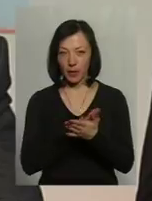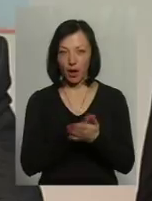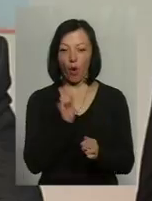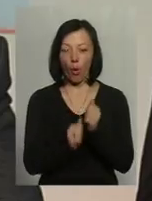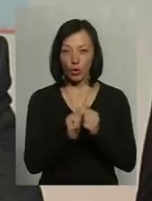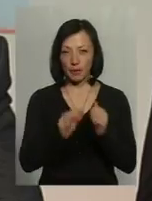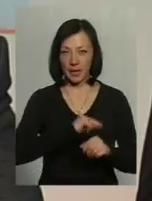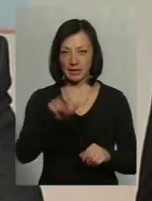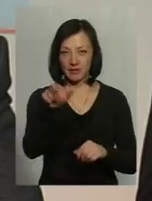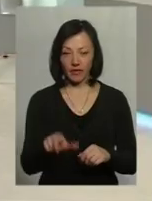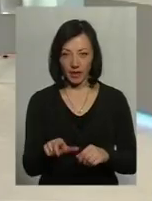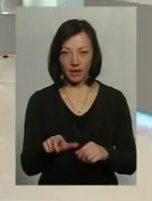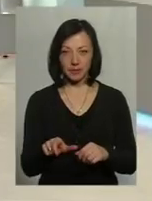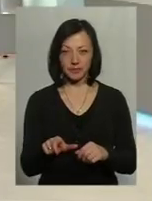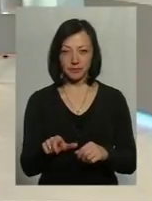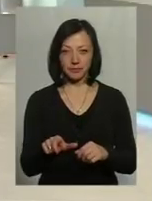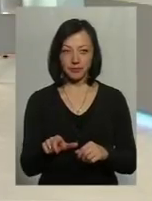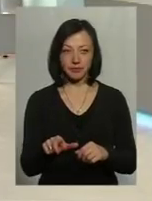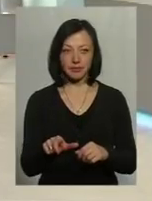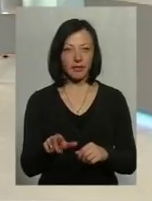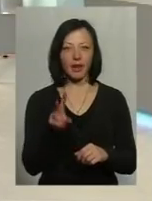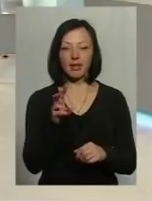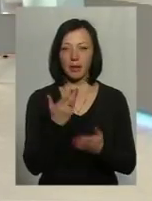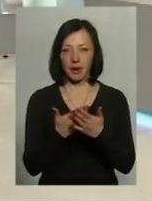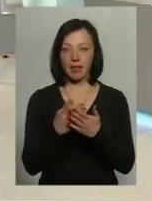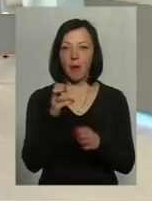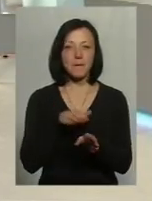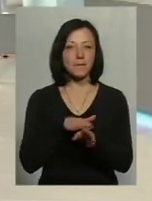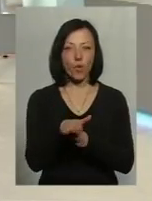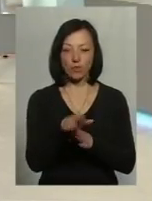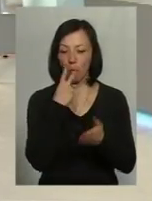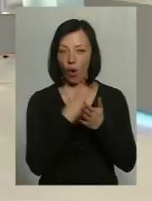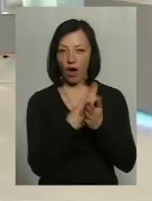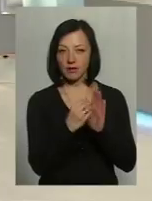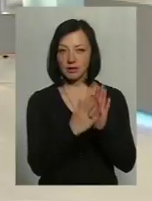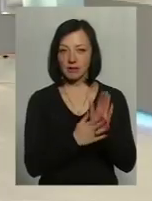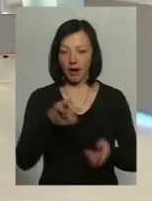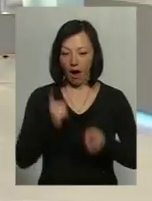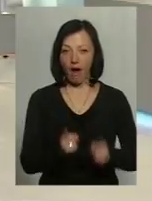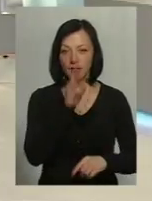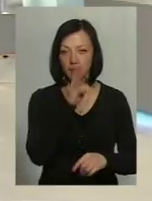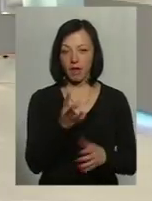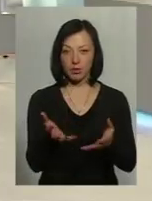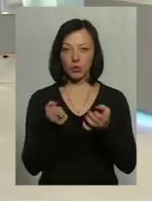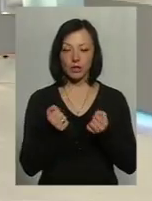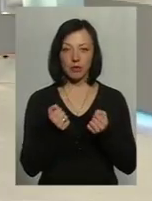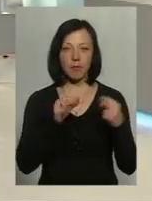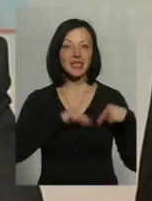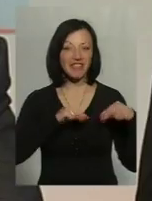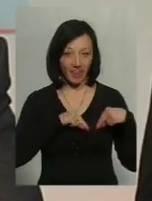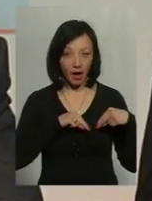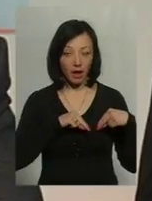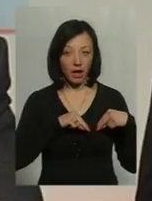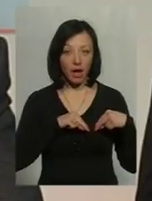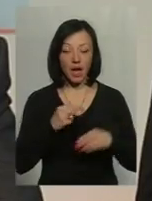правопорушення, або не в повній мірі відображена та реальна заробітна плата, яку отримував працівник.